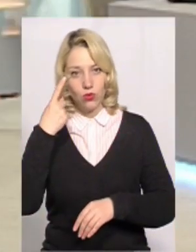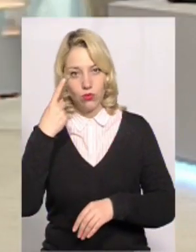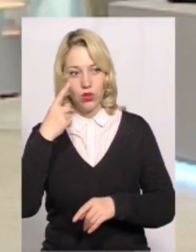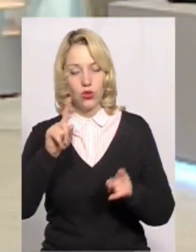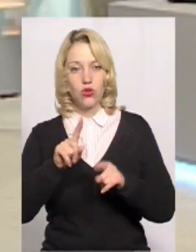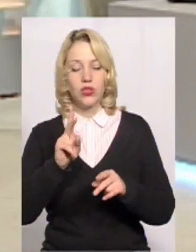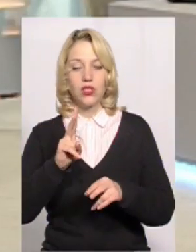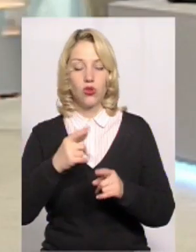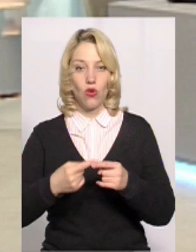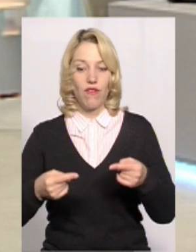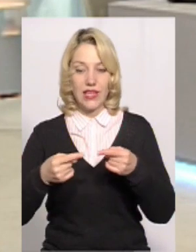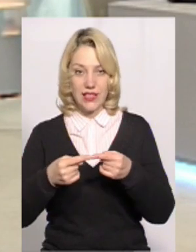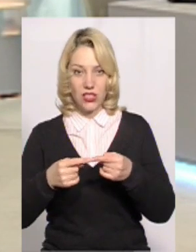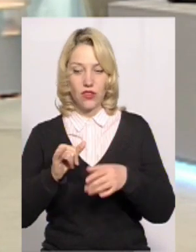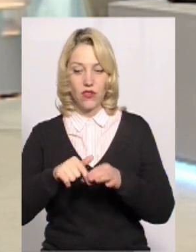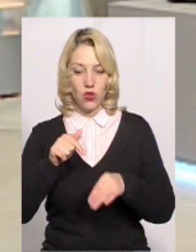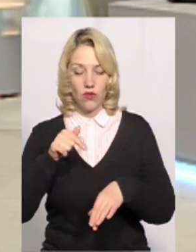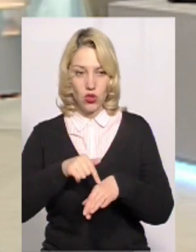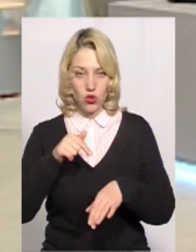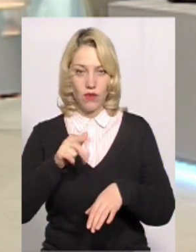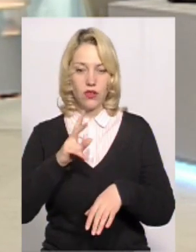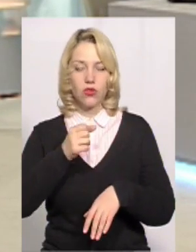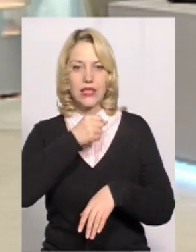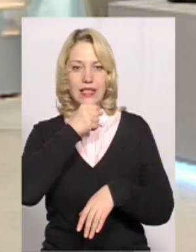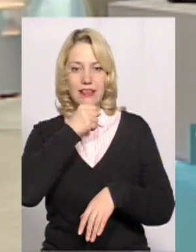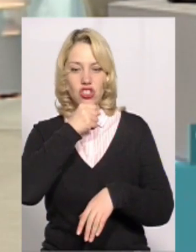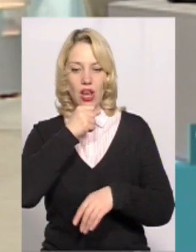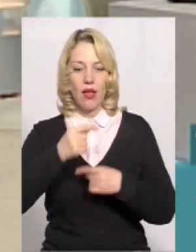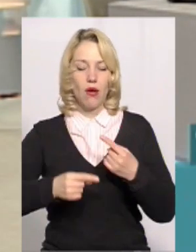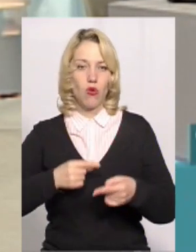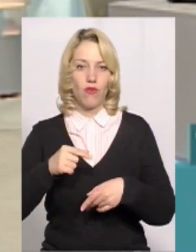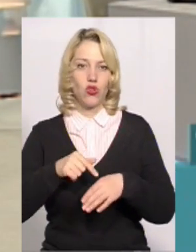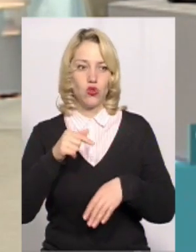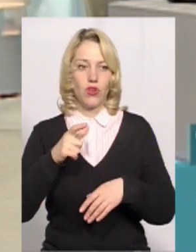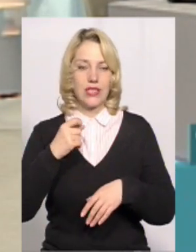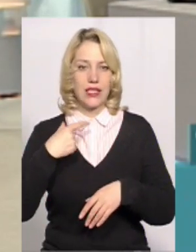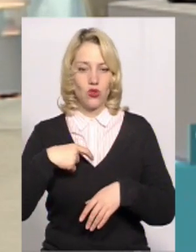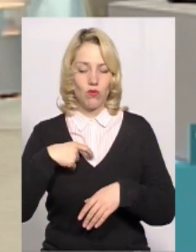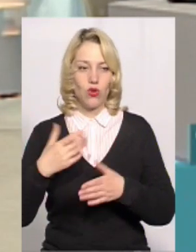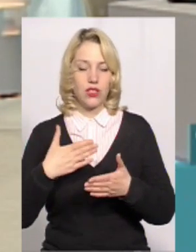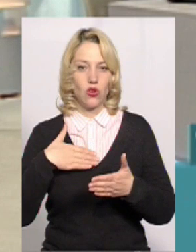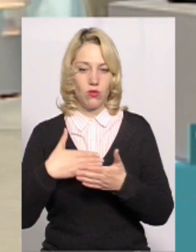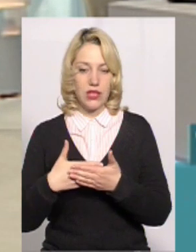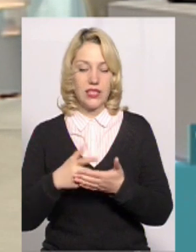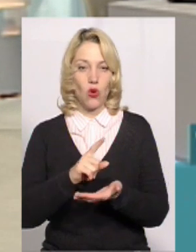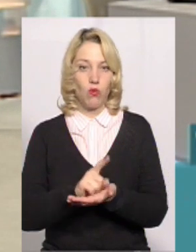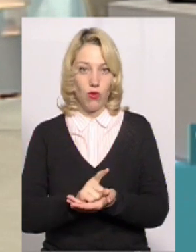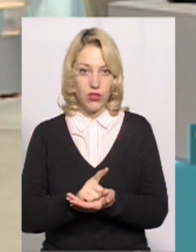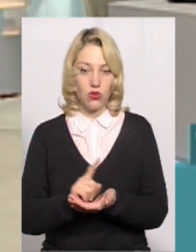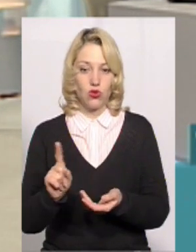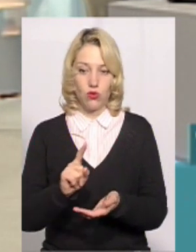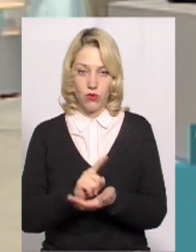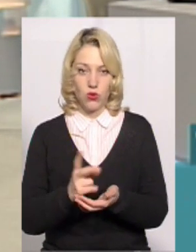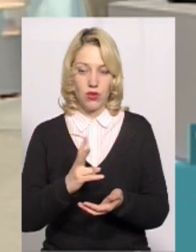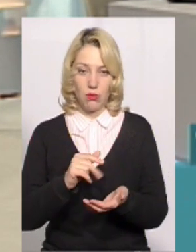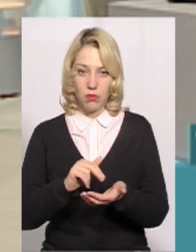що ті, що визначилися і відчувають, особливо старше покоління, відчувають за собою якийсь громадський обов'язок, що без кого